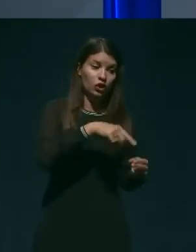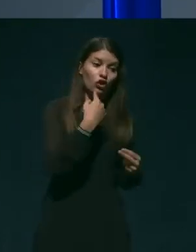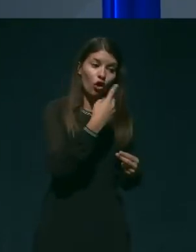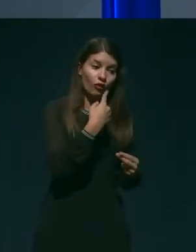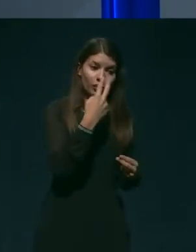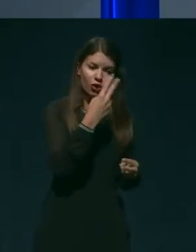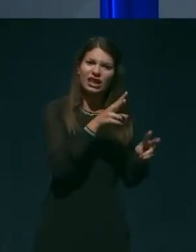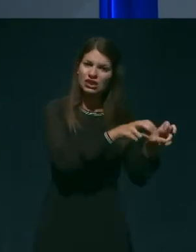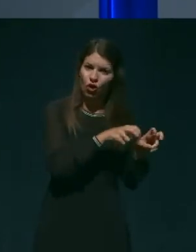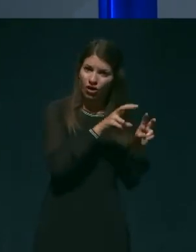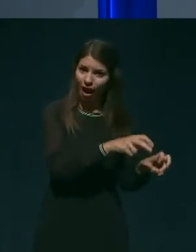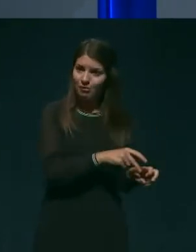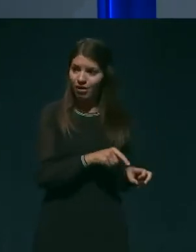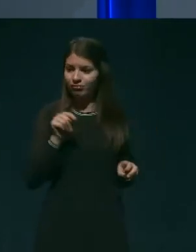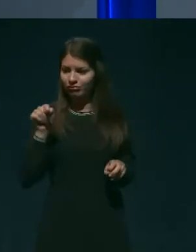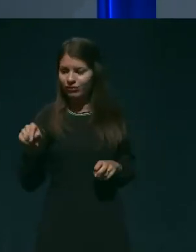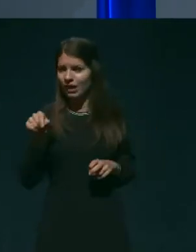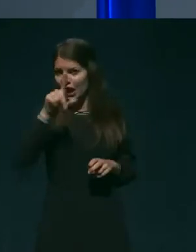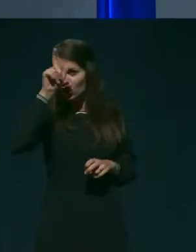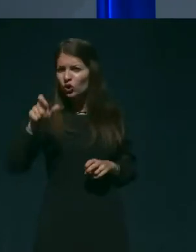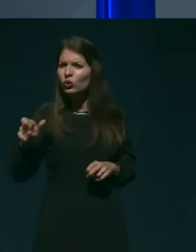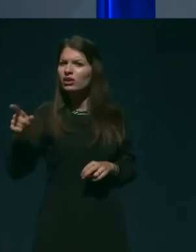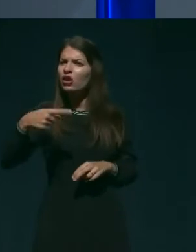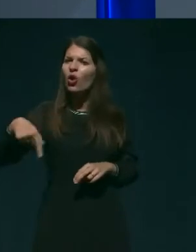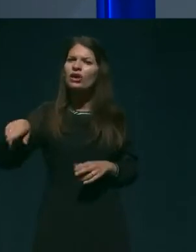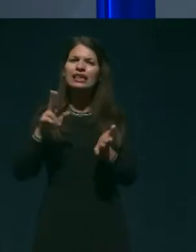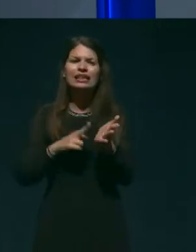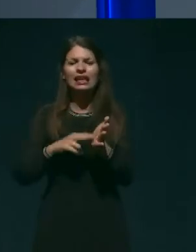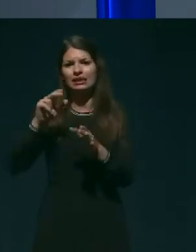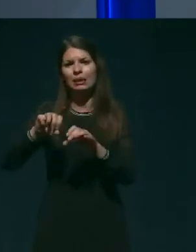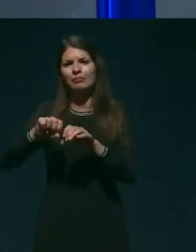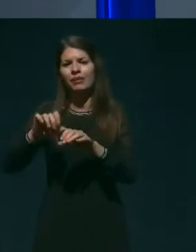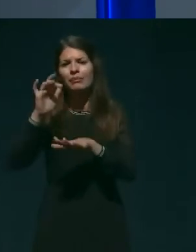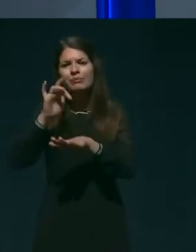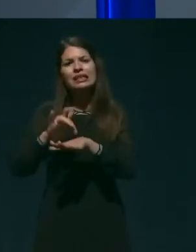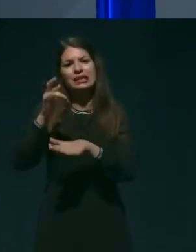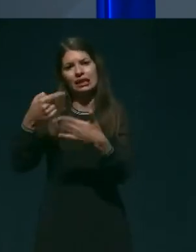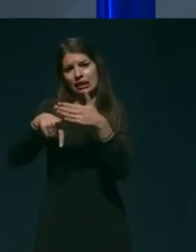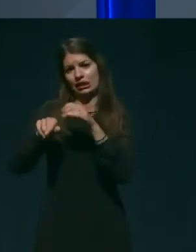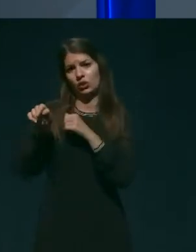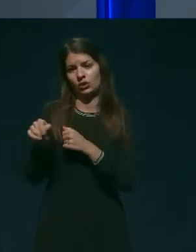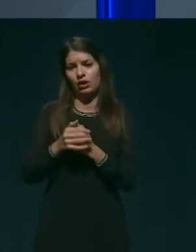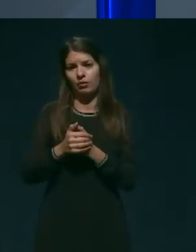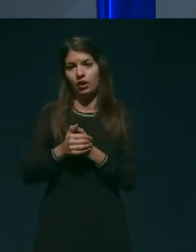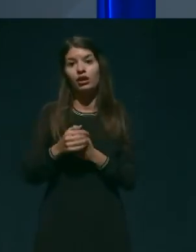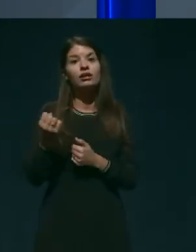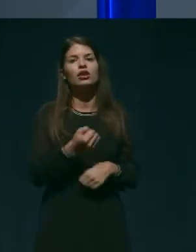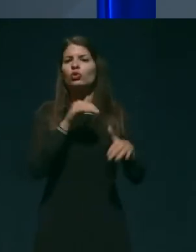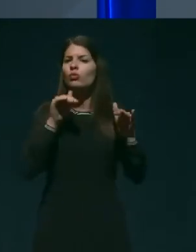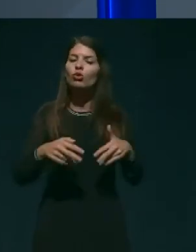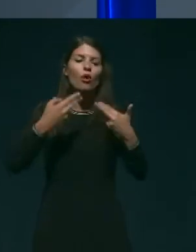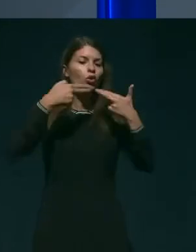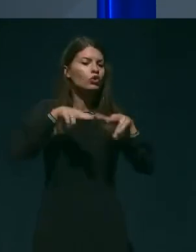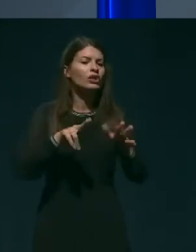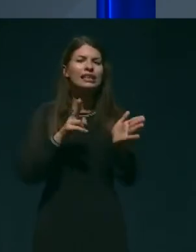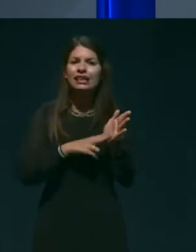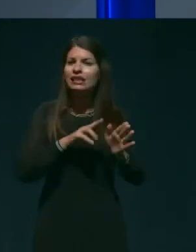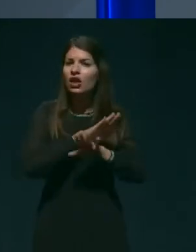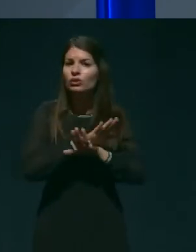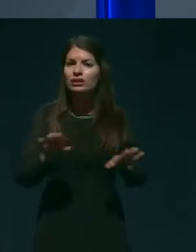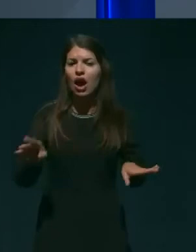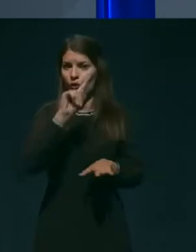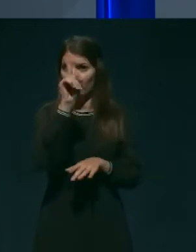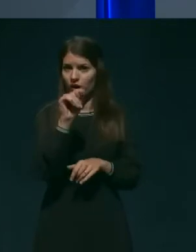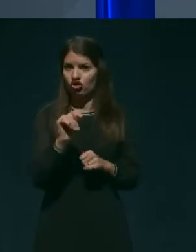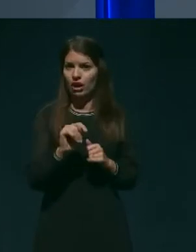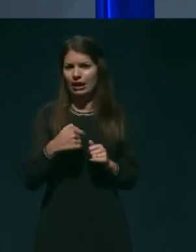pa za ljudi, ki so prizadeti ob tem. Mislim, da je pametno, da odgovorimo res na vsa vprašanja in mislim, da je eno vprašanje